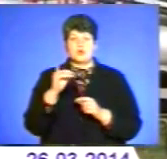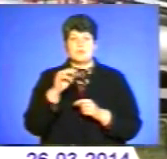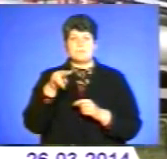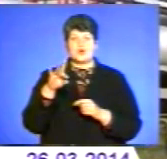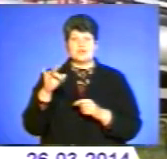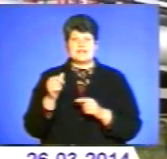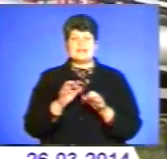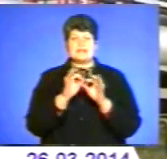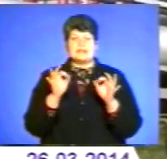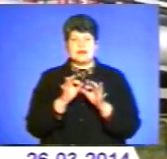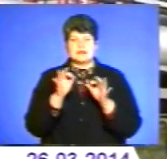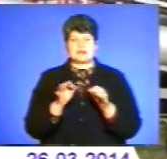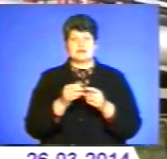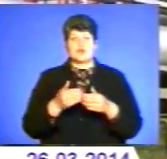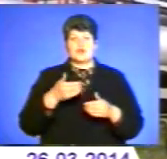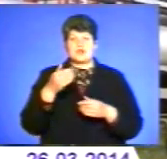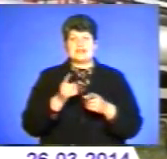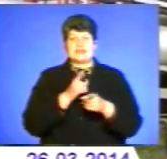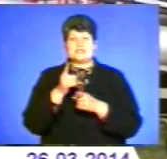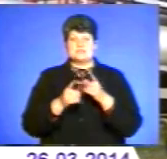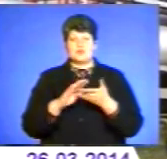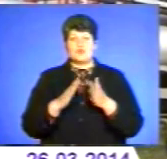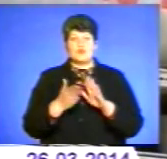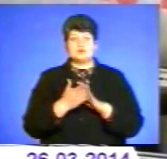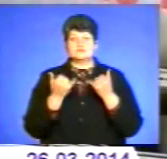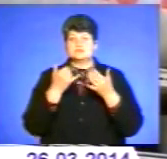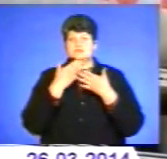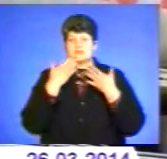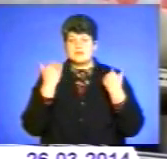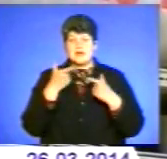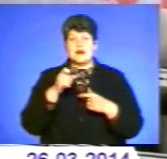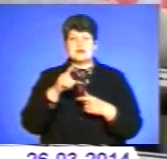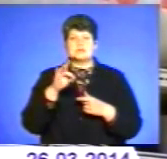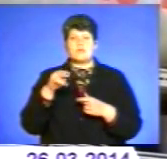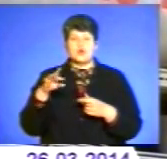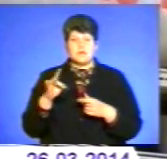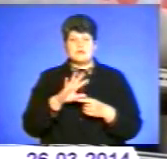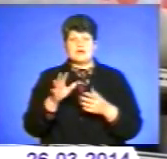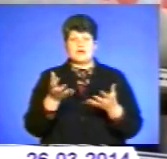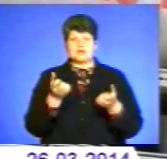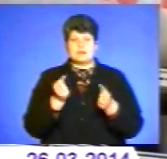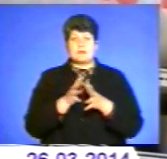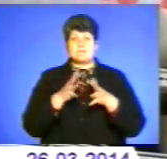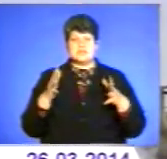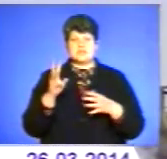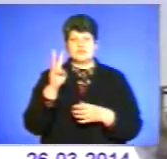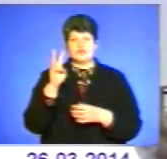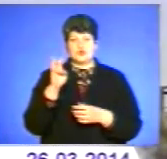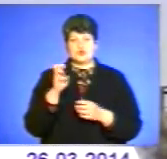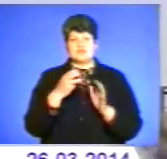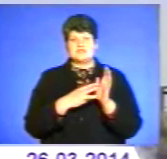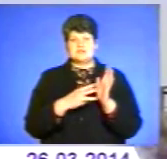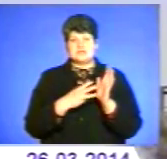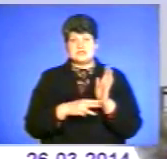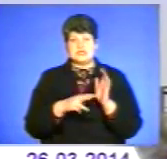жодних кроків на зміну угод на офіційному рівні немає. І Газпром не отримає від Києва за блакитне паливо більше 387